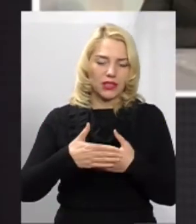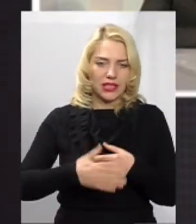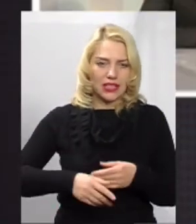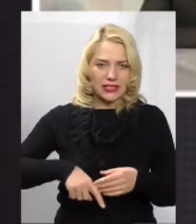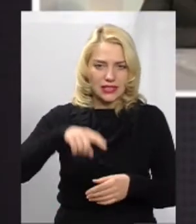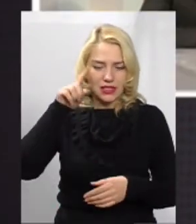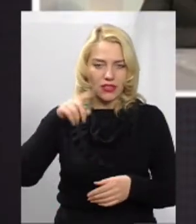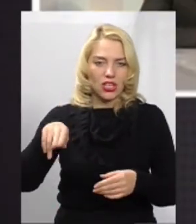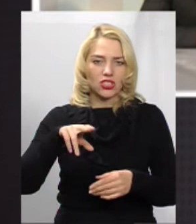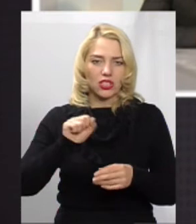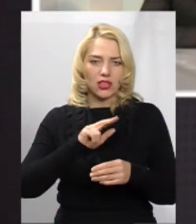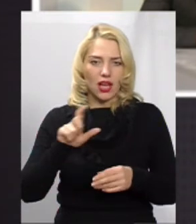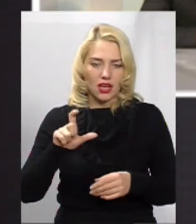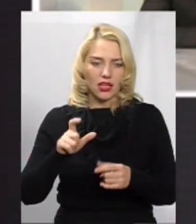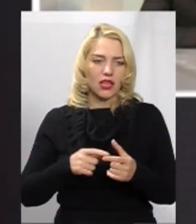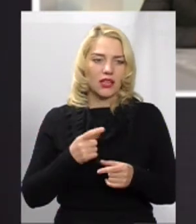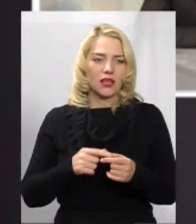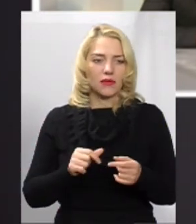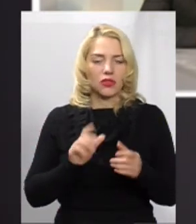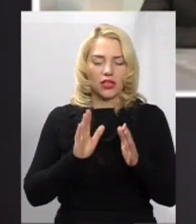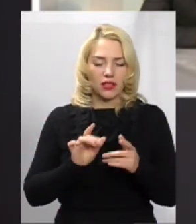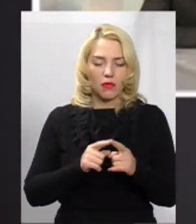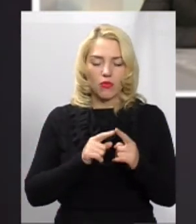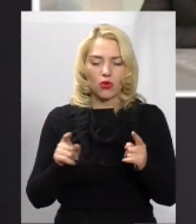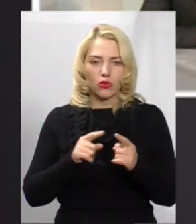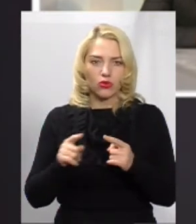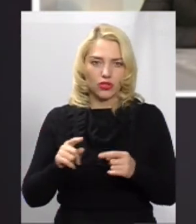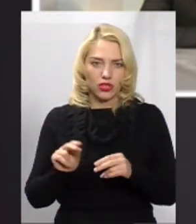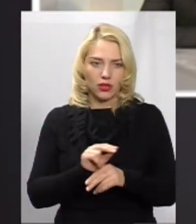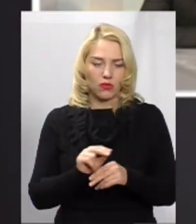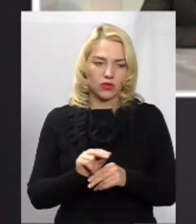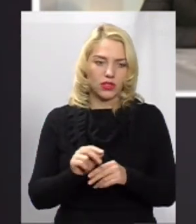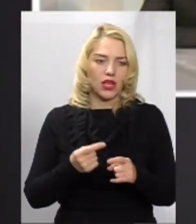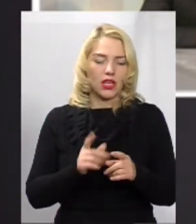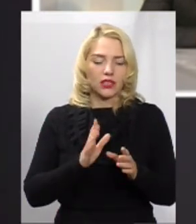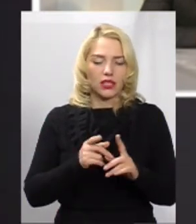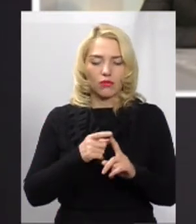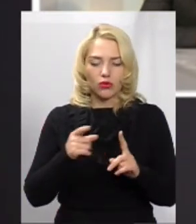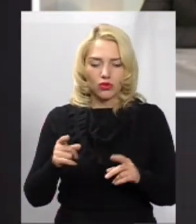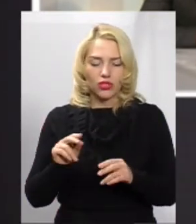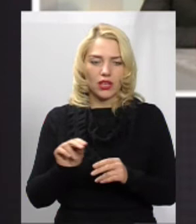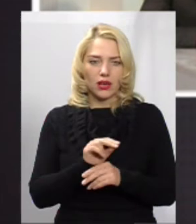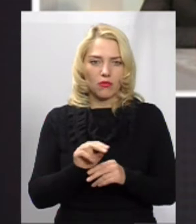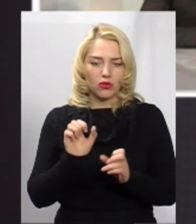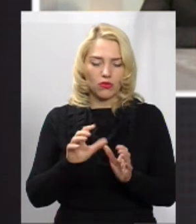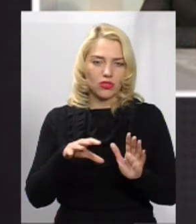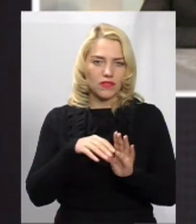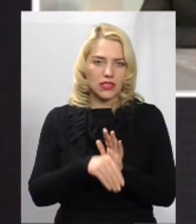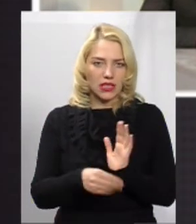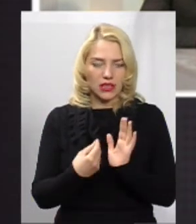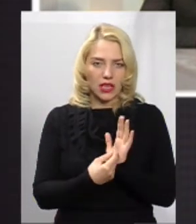поточний ремонт труб. Підкреслюю, виключно поточні ремонти, тільки поточні ремонти дозволено включати у склад тарифу.